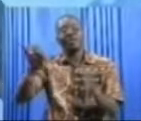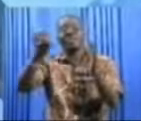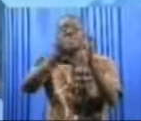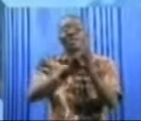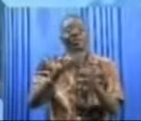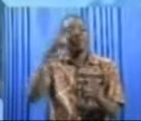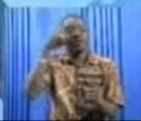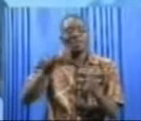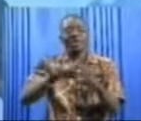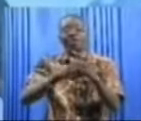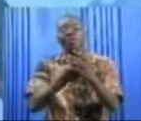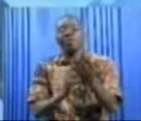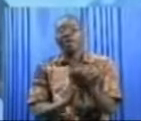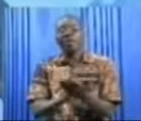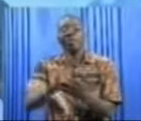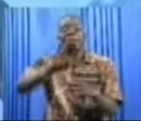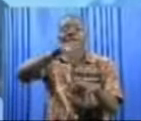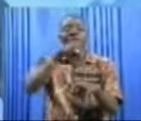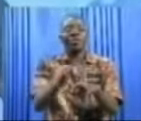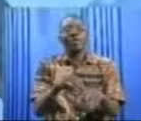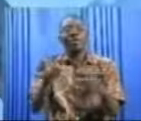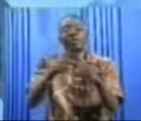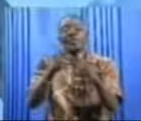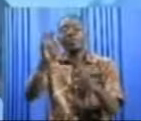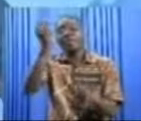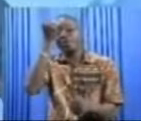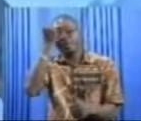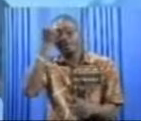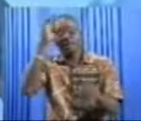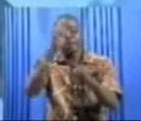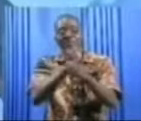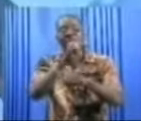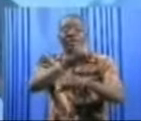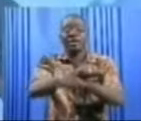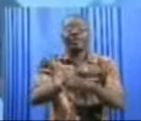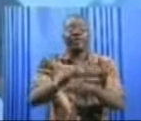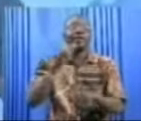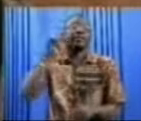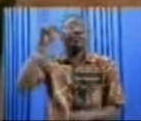commencent par le Mali où le nouveau premier ministre a pris fonction hier.